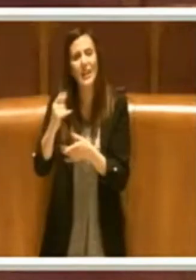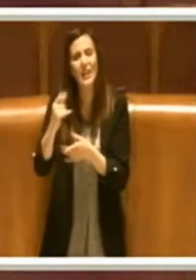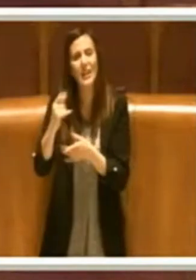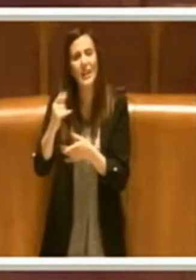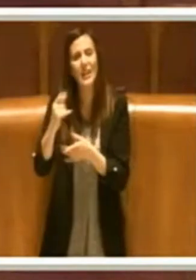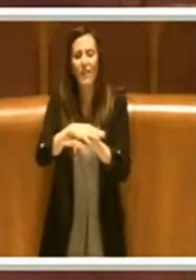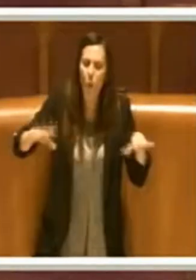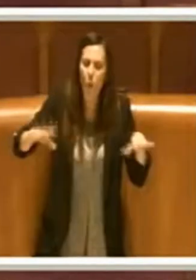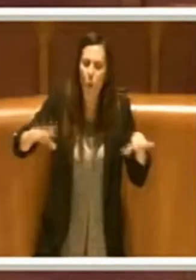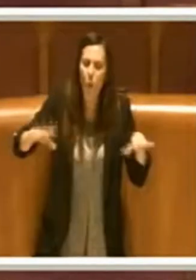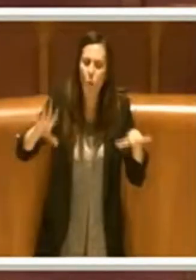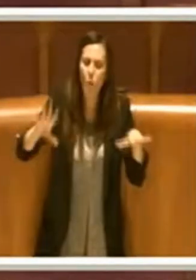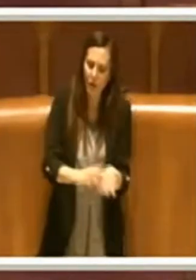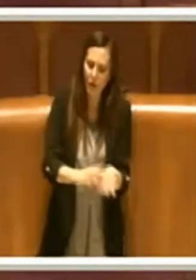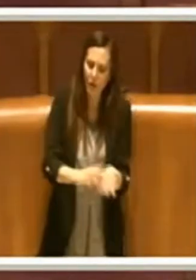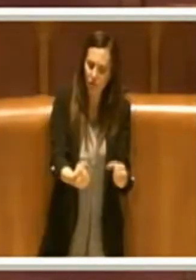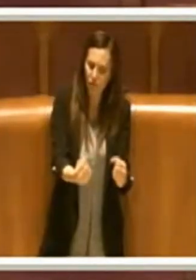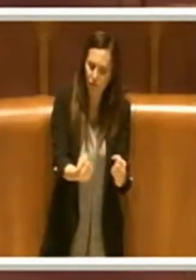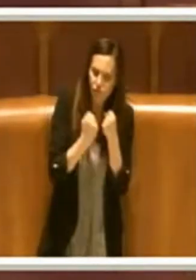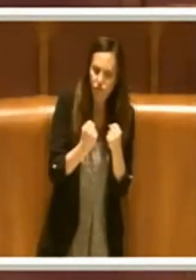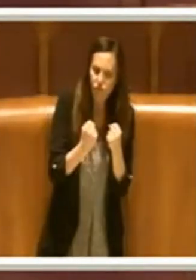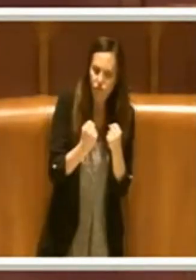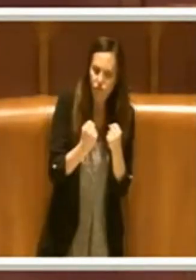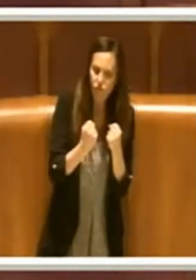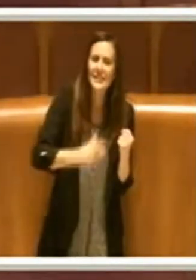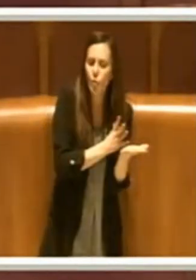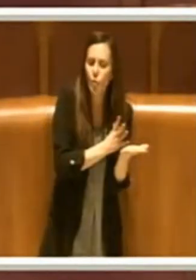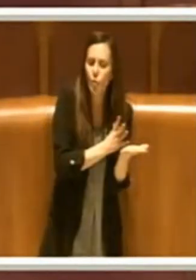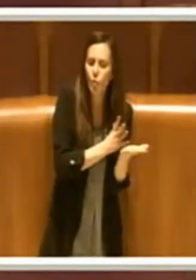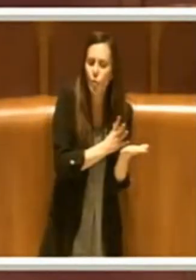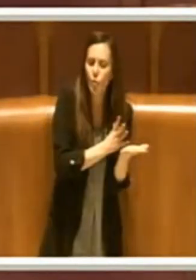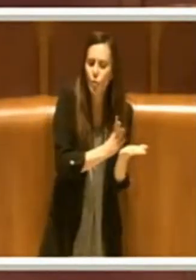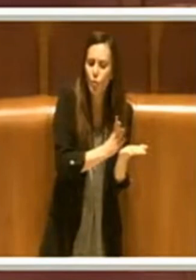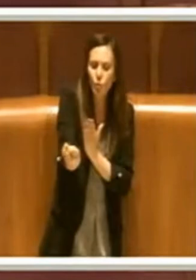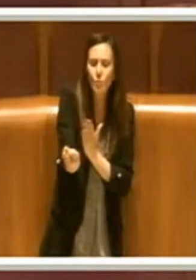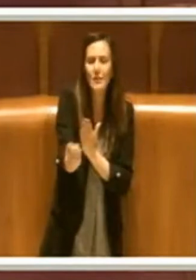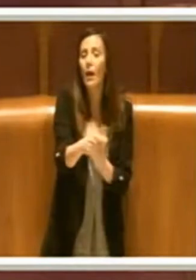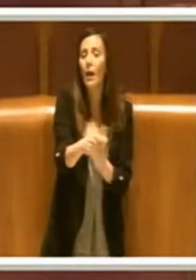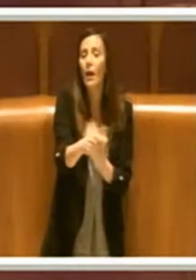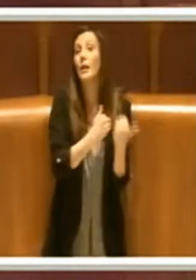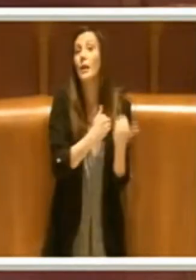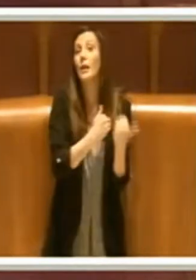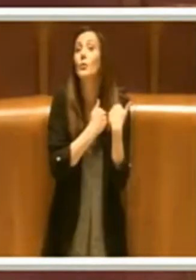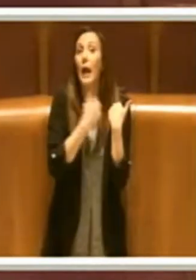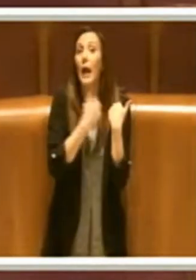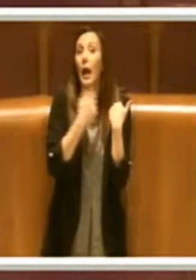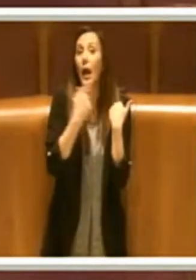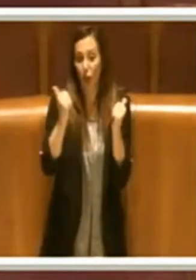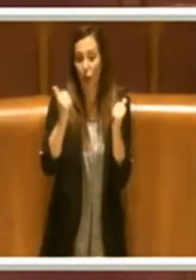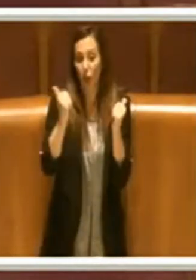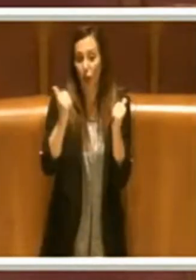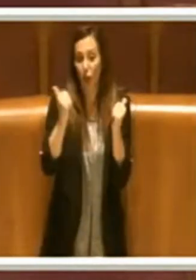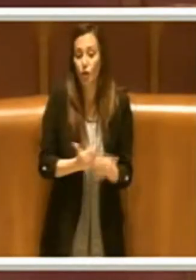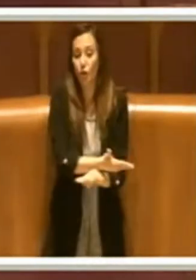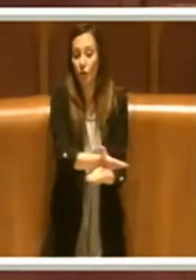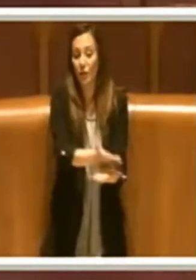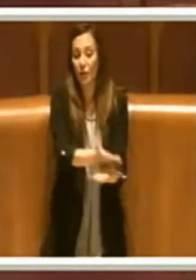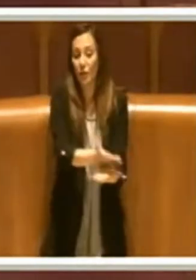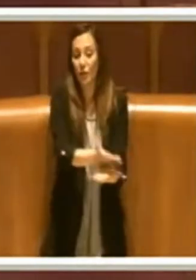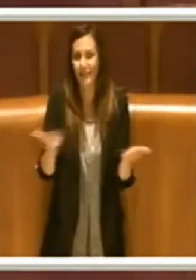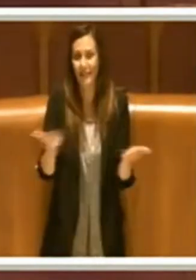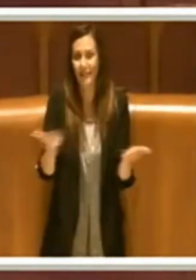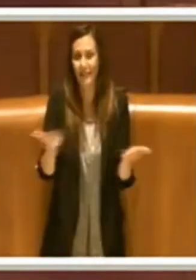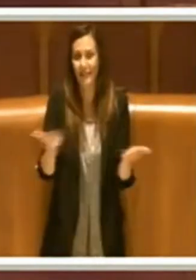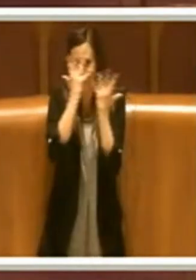rete, fare squadra, perché tutti i sindaci sono responsabili della salute dei propri cittadini, però è